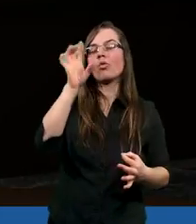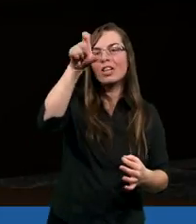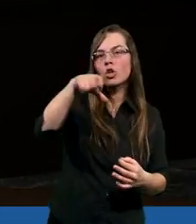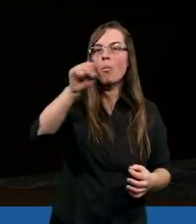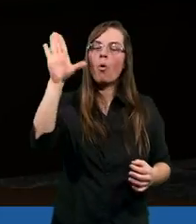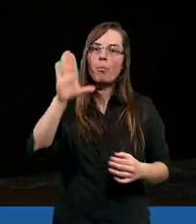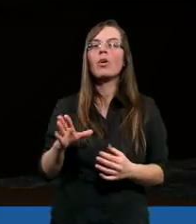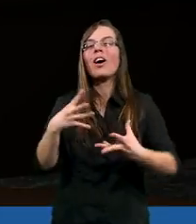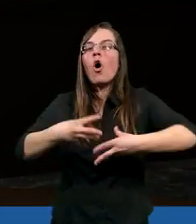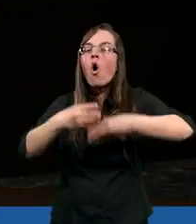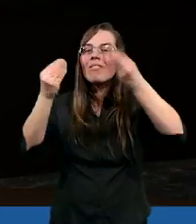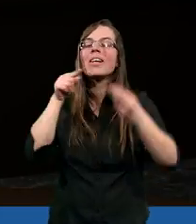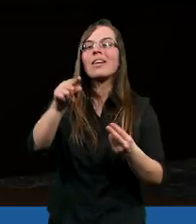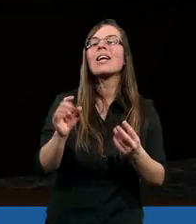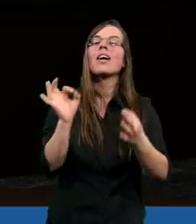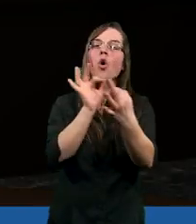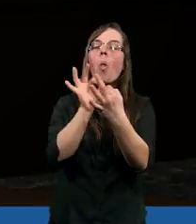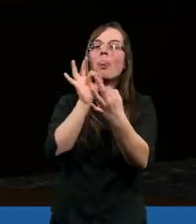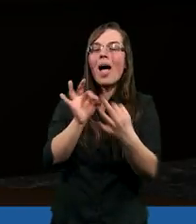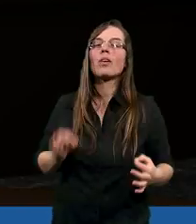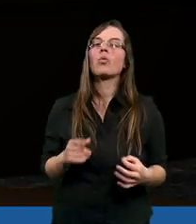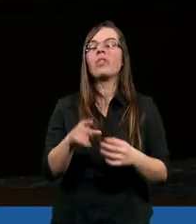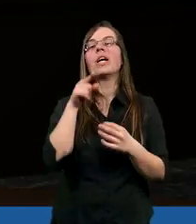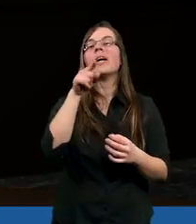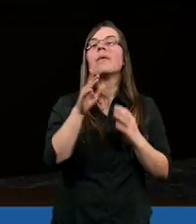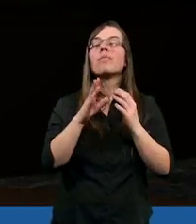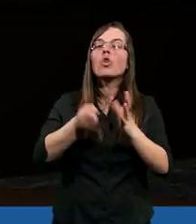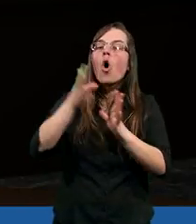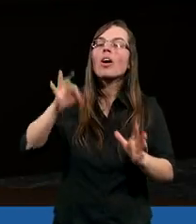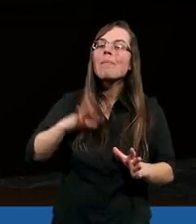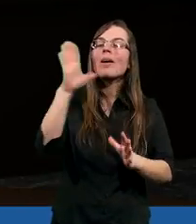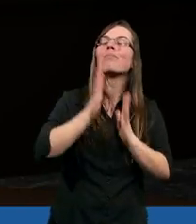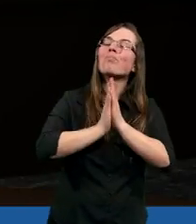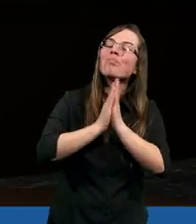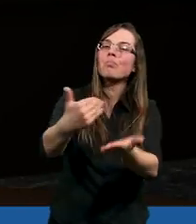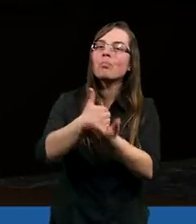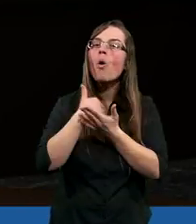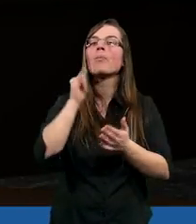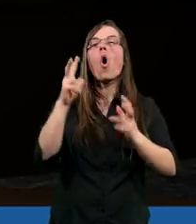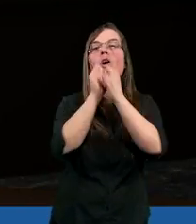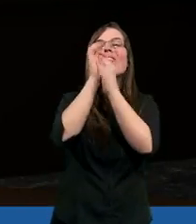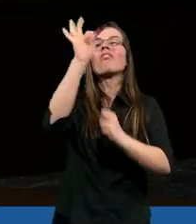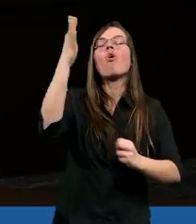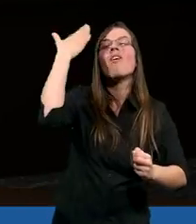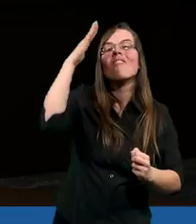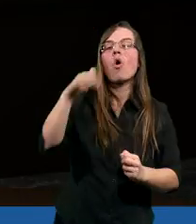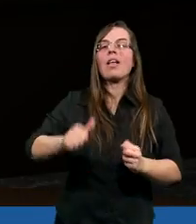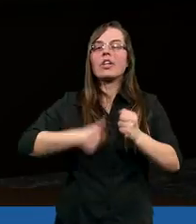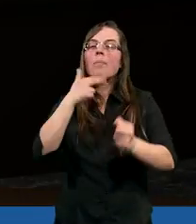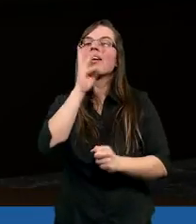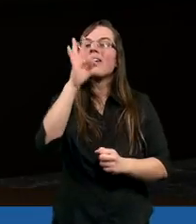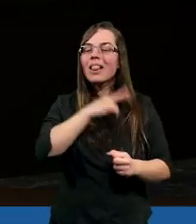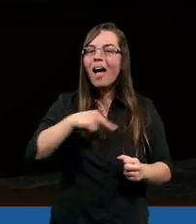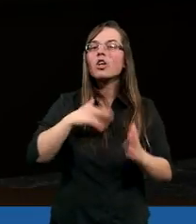Tobą, rozwijania tych relacji. Drogi Panie, pomóż nam odkrywać, jaka jest Twoja wola. Spraw, żeby